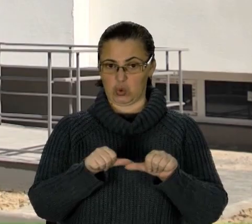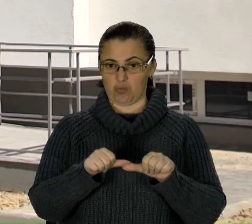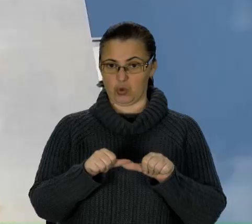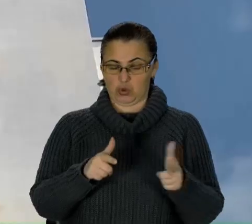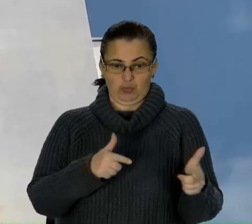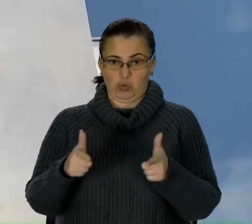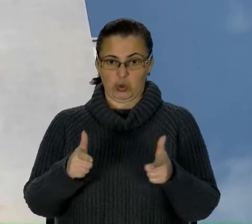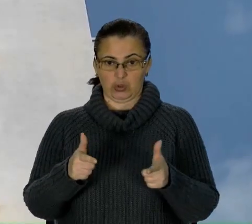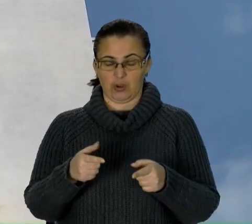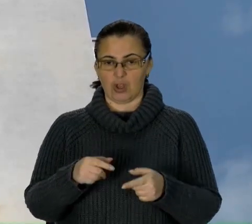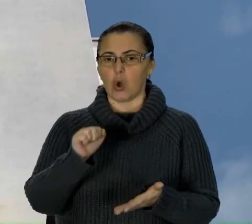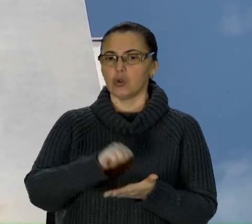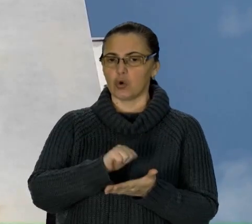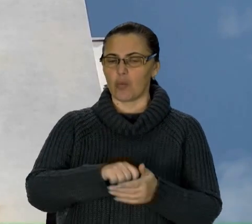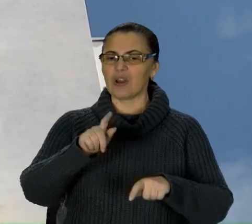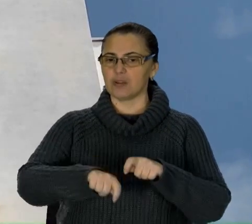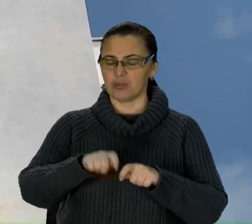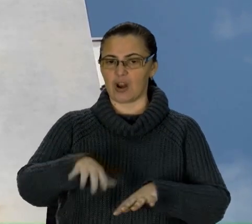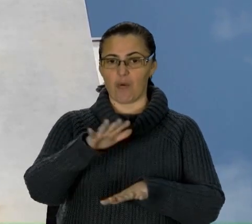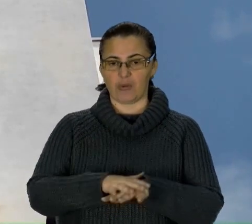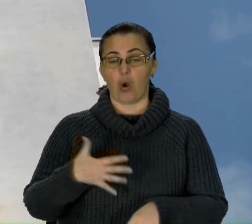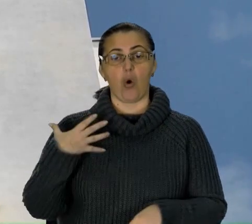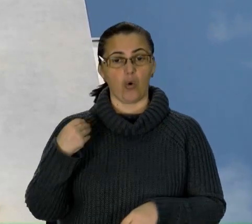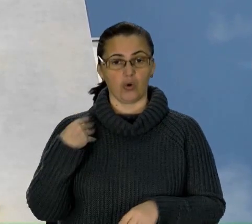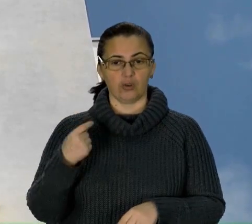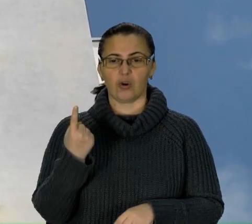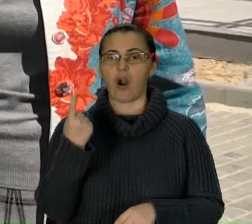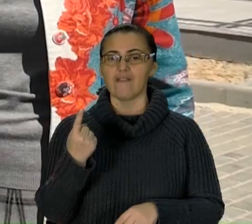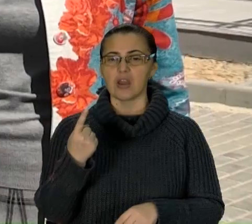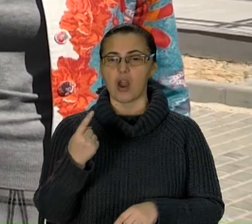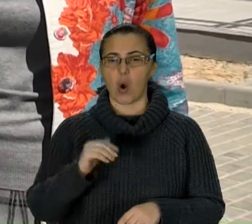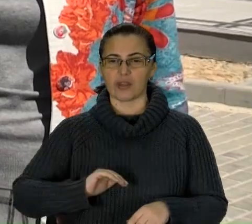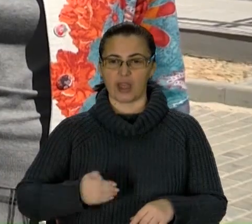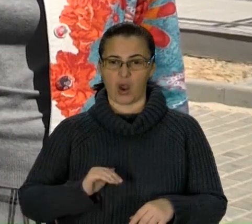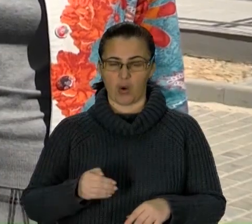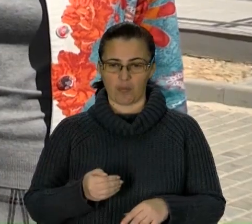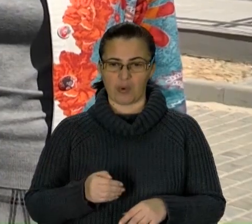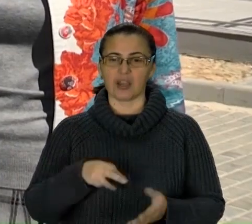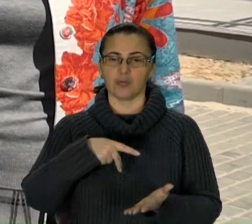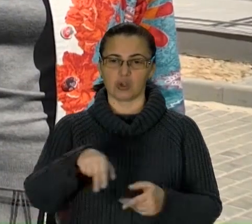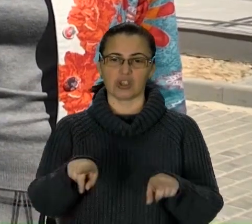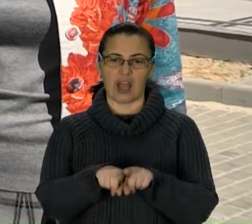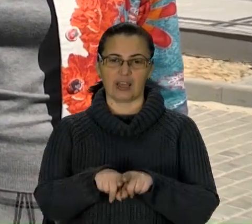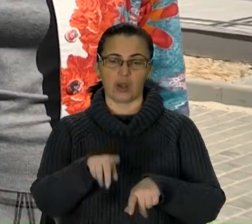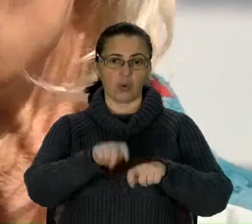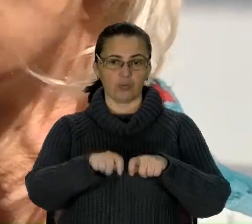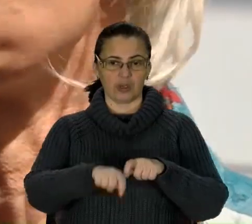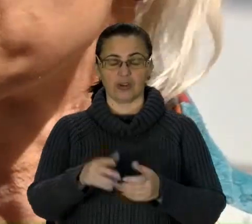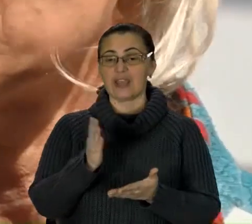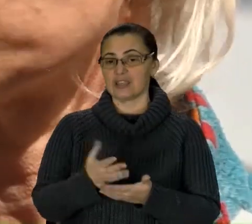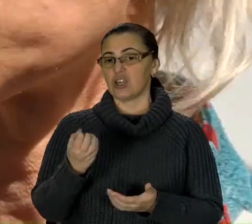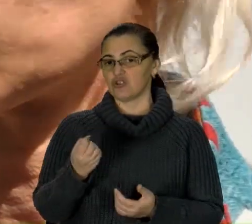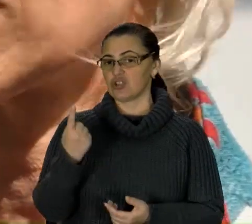гарантія. Наразі у Львові лише одна компанія пройшла таку акредитацію. Представниця фірми каже, є ще одна вагома причина